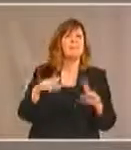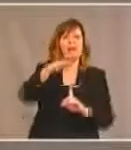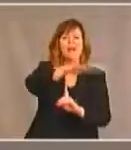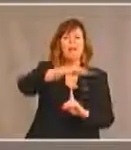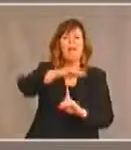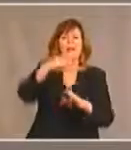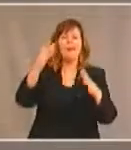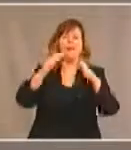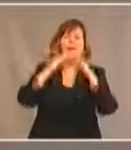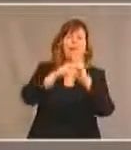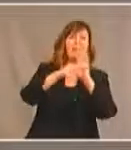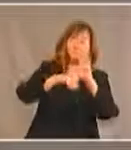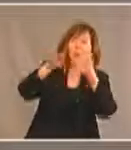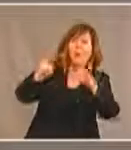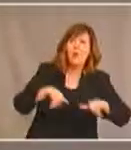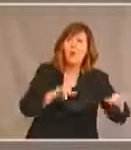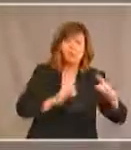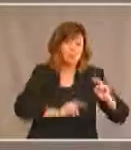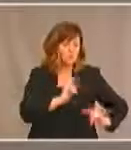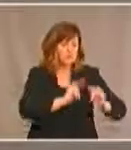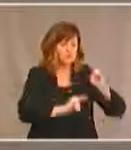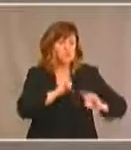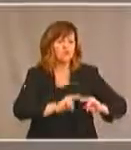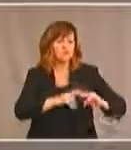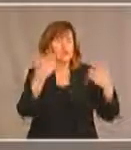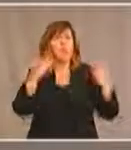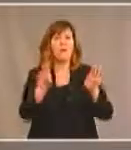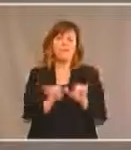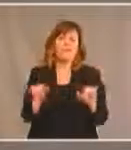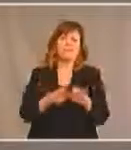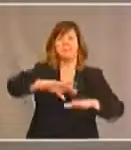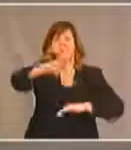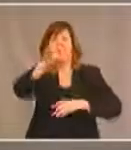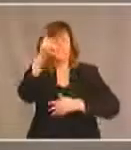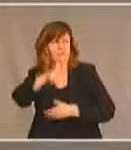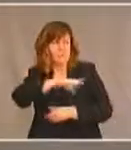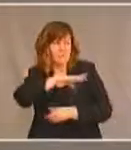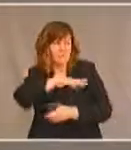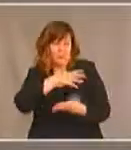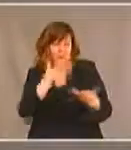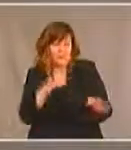des normes en matière de bâtiments des normes sur l'accessibilité